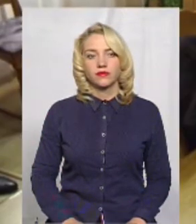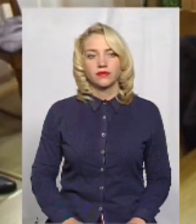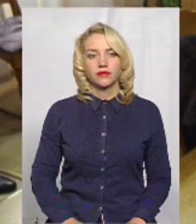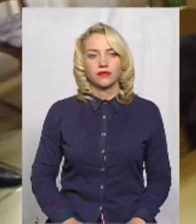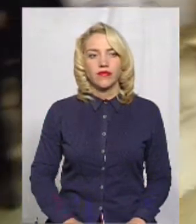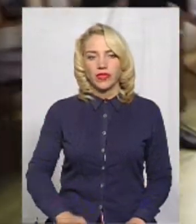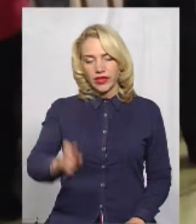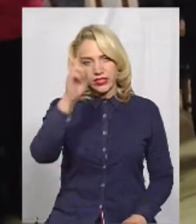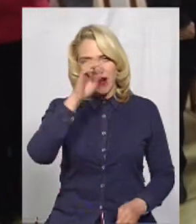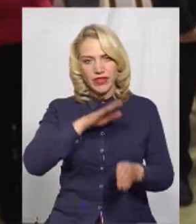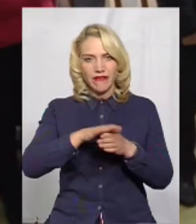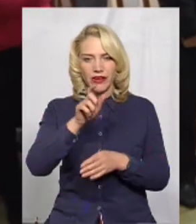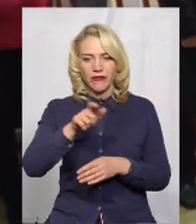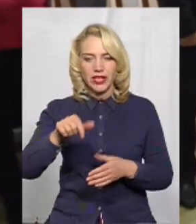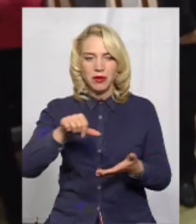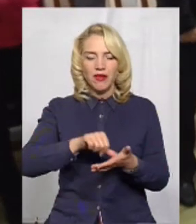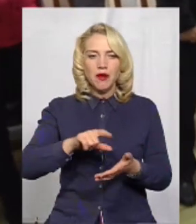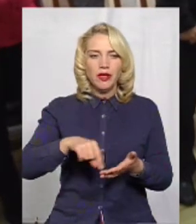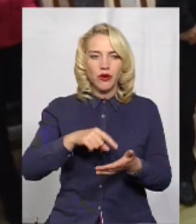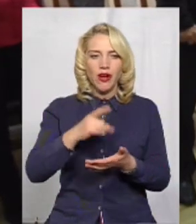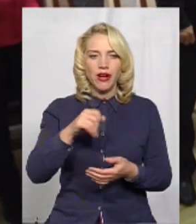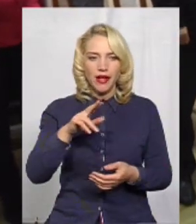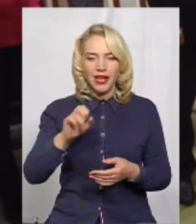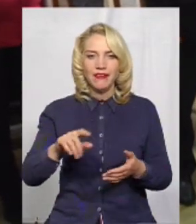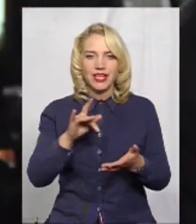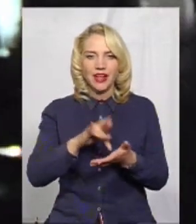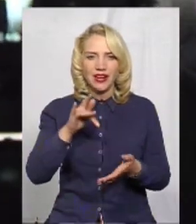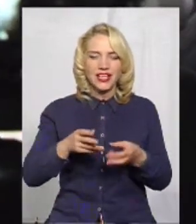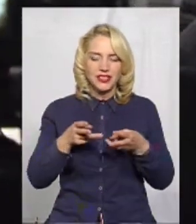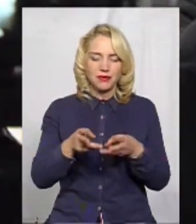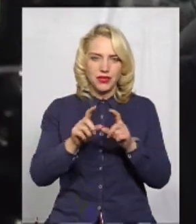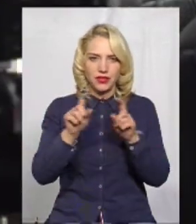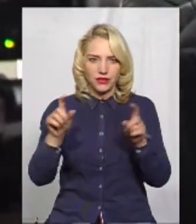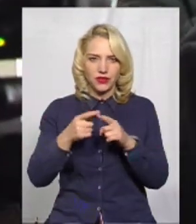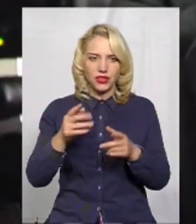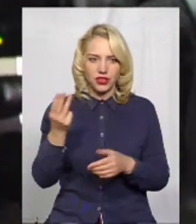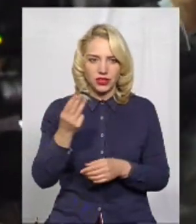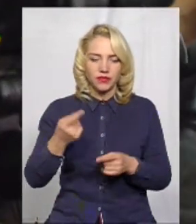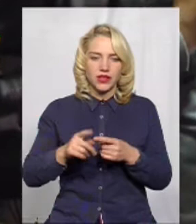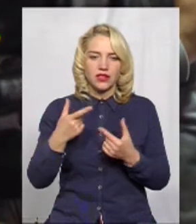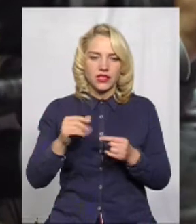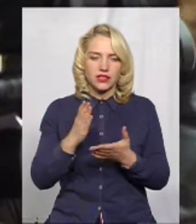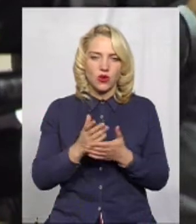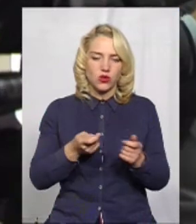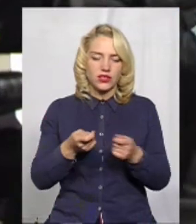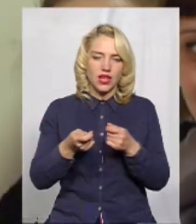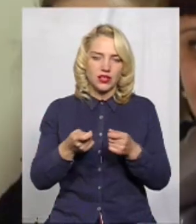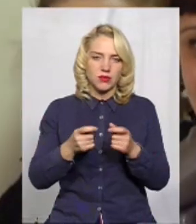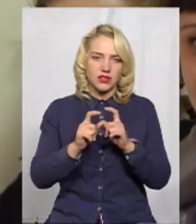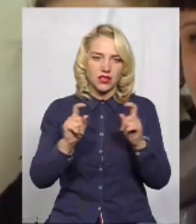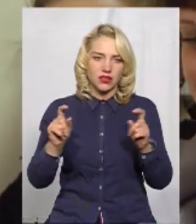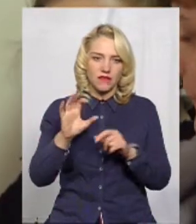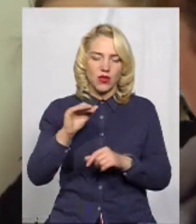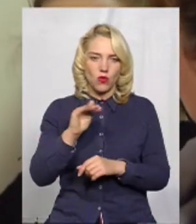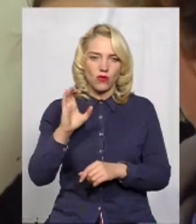Державні виконавці з представниками міської ради у центральній котельній Шепетівки, де знаходиться адміністративний офіс теплопостачальної компанії Шепетівка